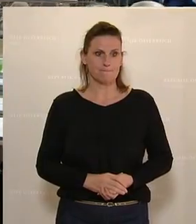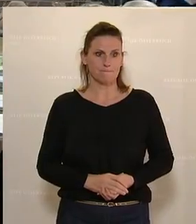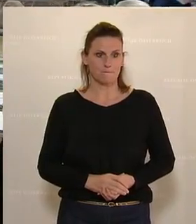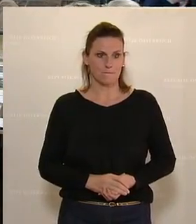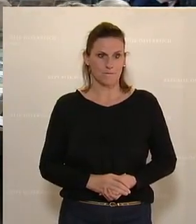Wurm. Wurm. würden, Wurm.